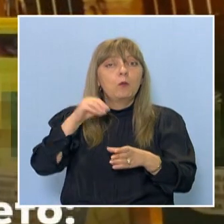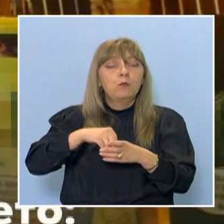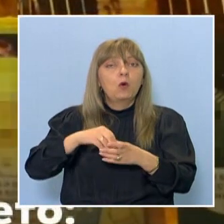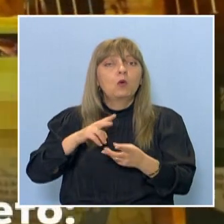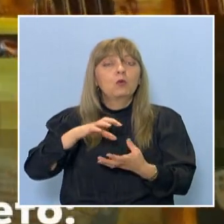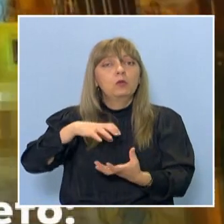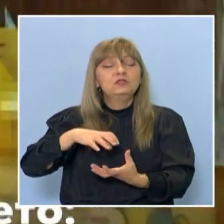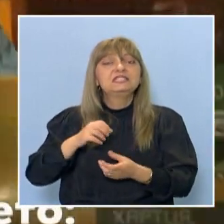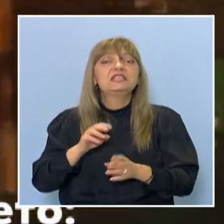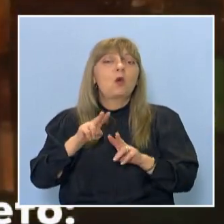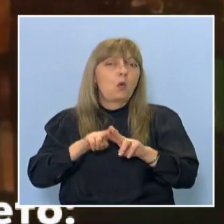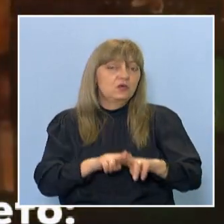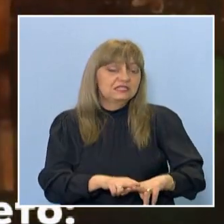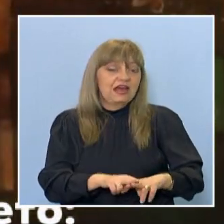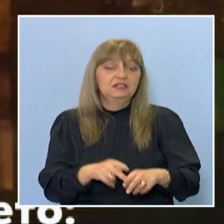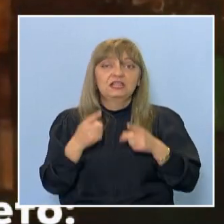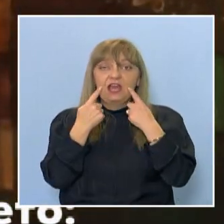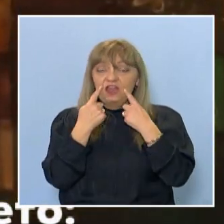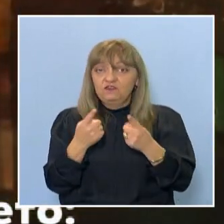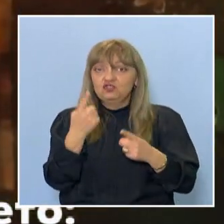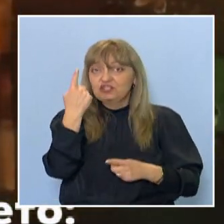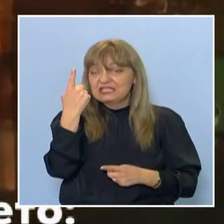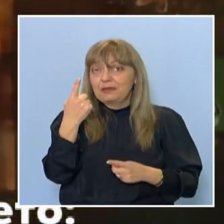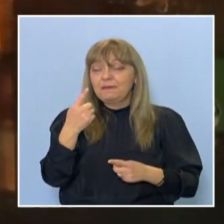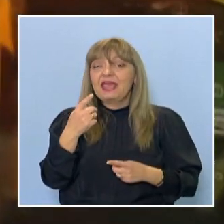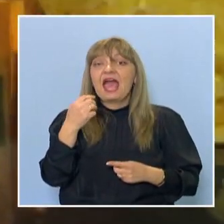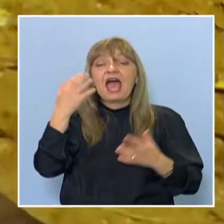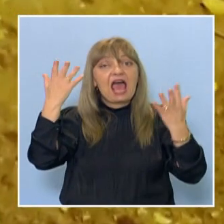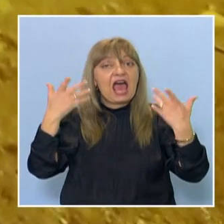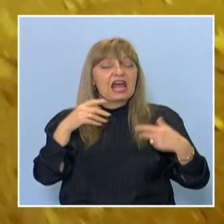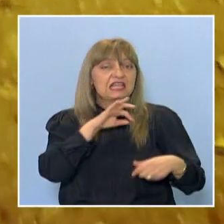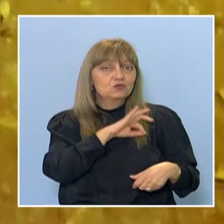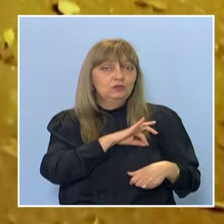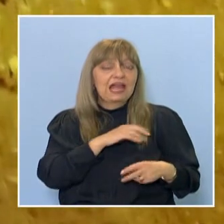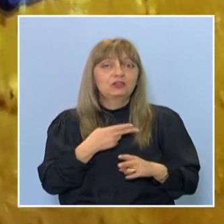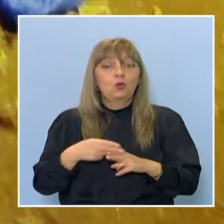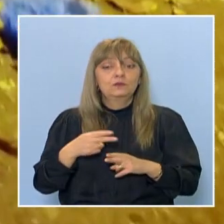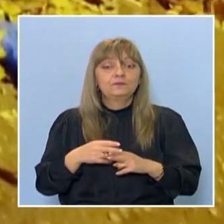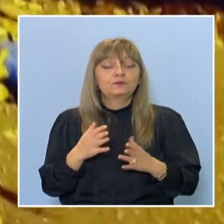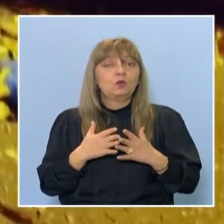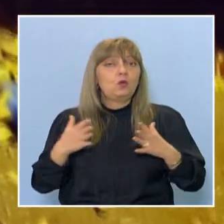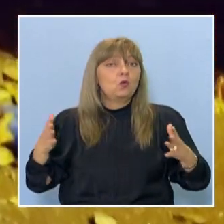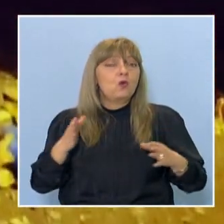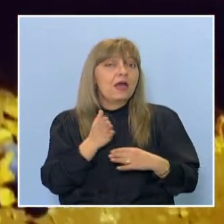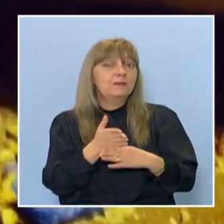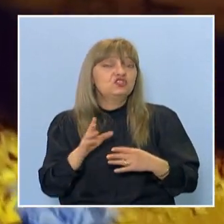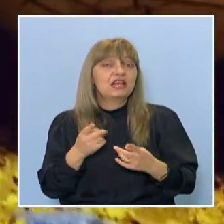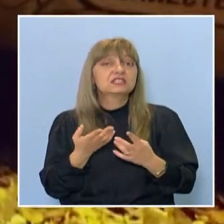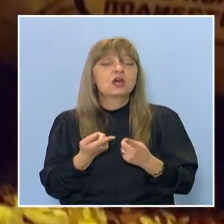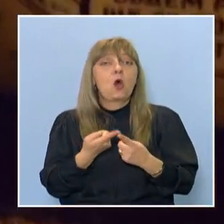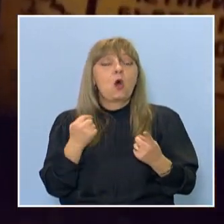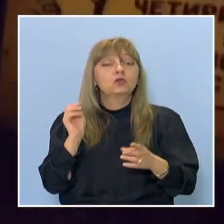Вижте сами резултатът от разчистването. Голяма част от отпадъците